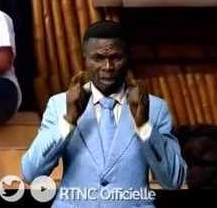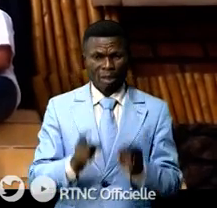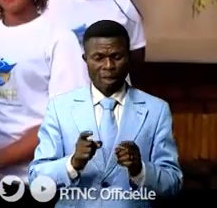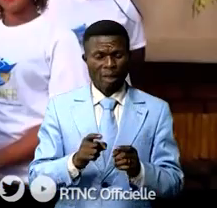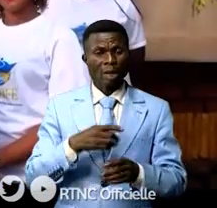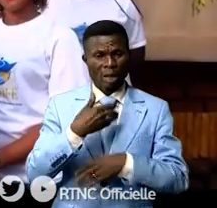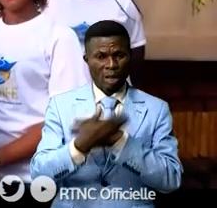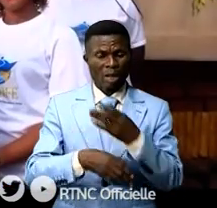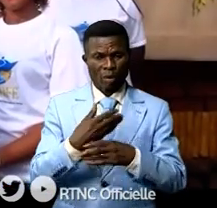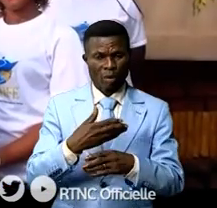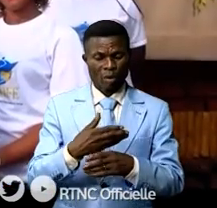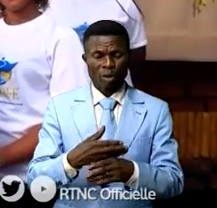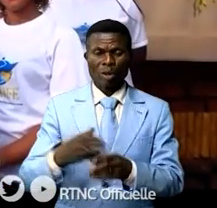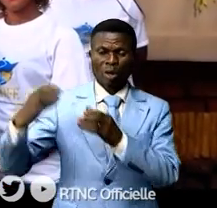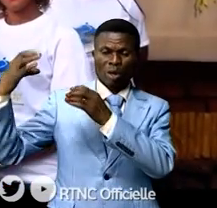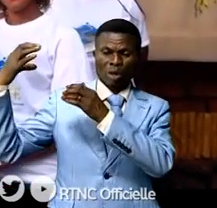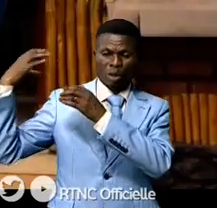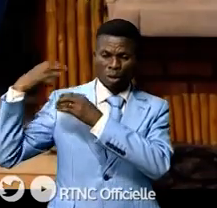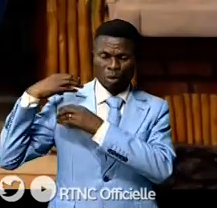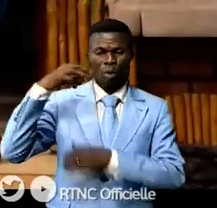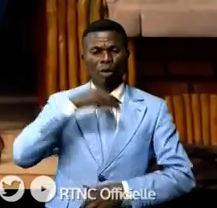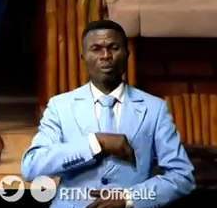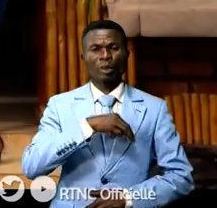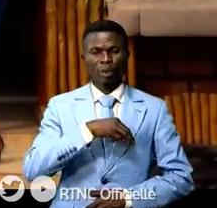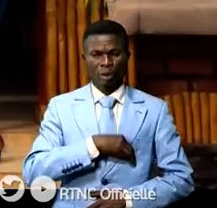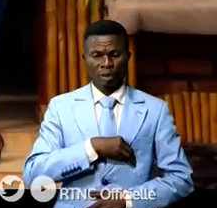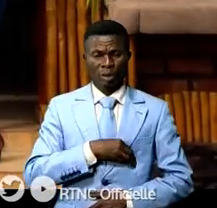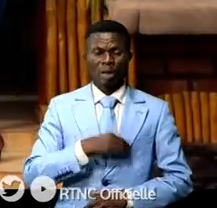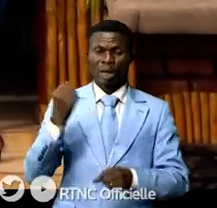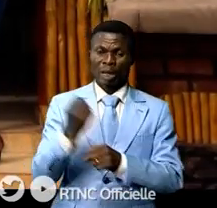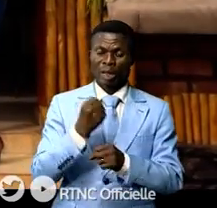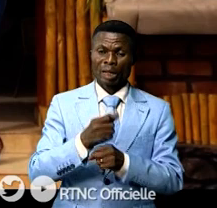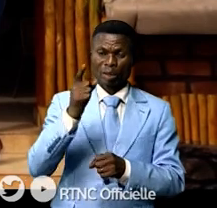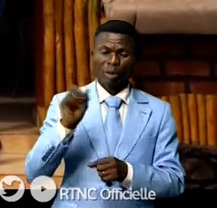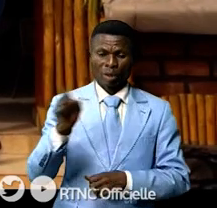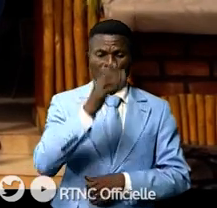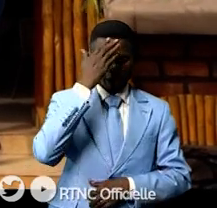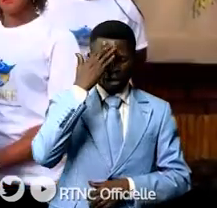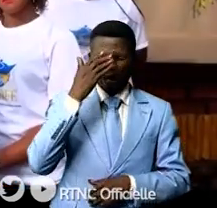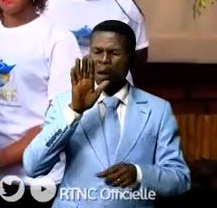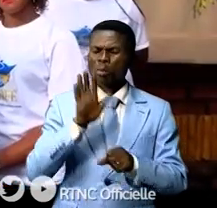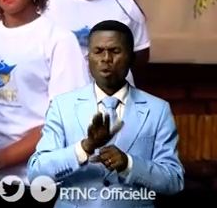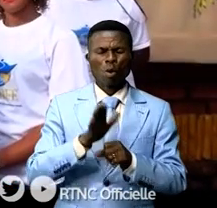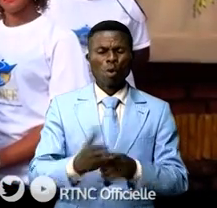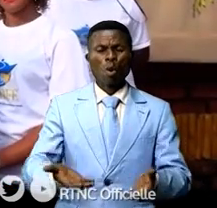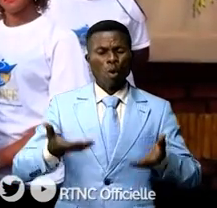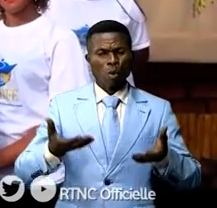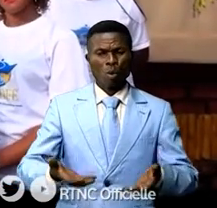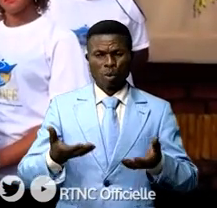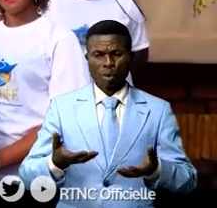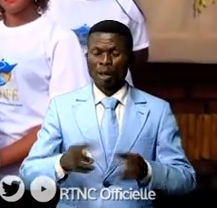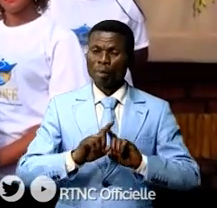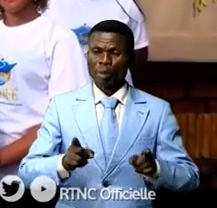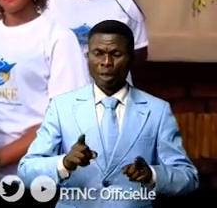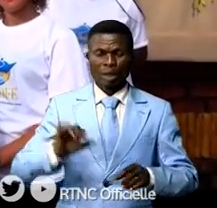'accomplissement de votre lourde mission. Votre tâche chacun le sait est extrêmement lourde mais comme